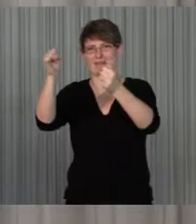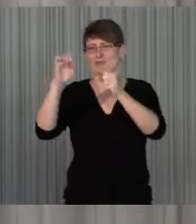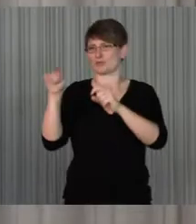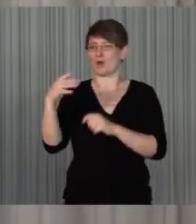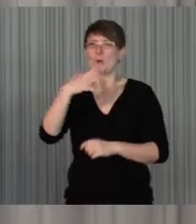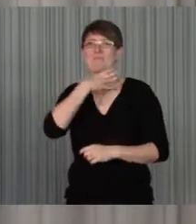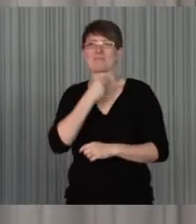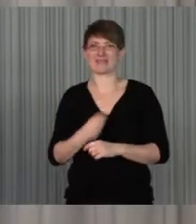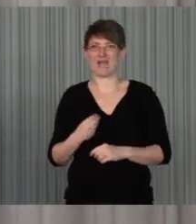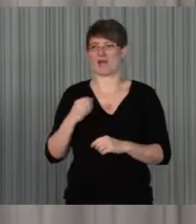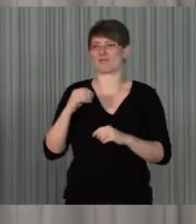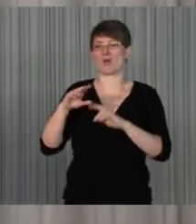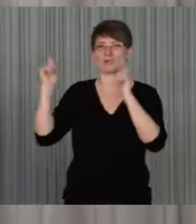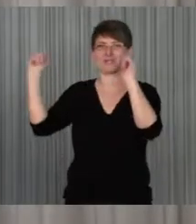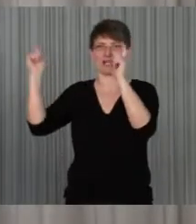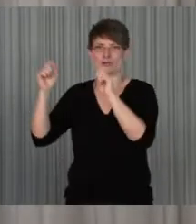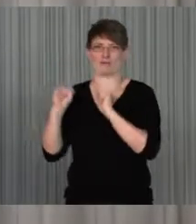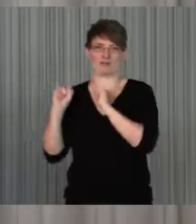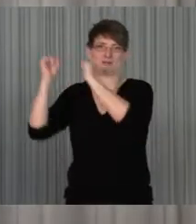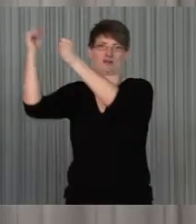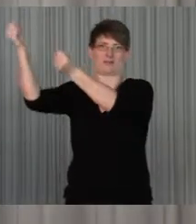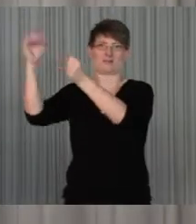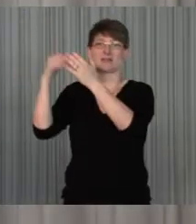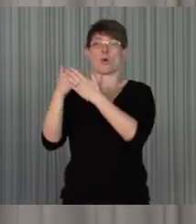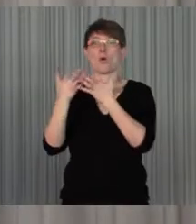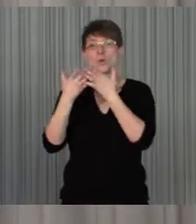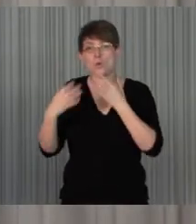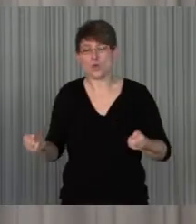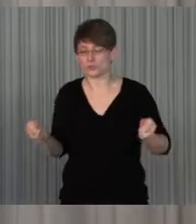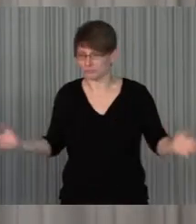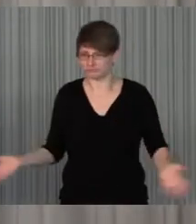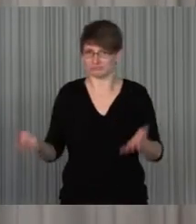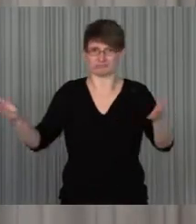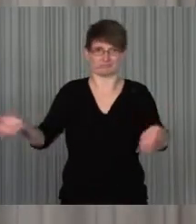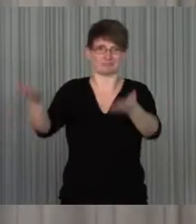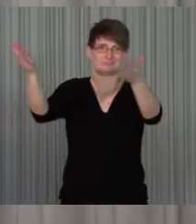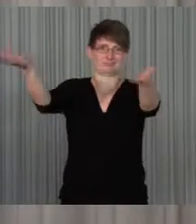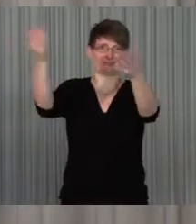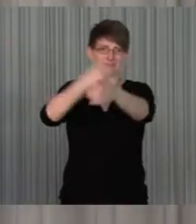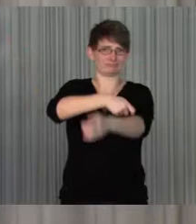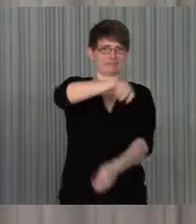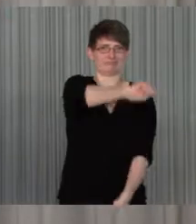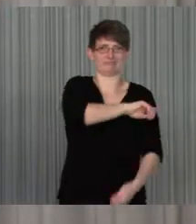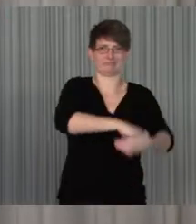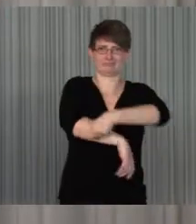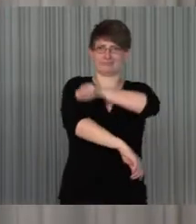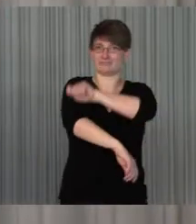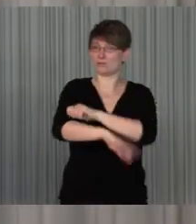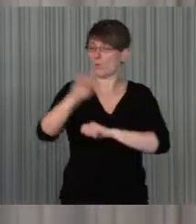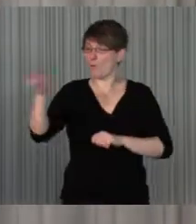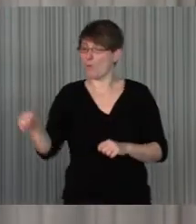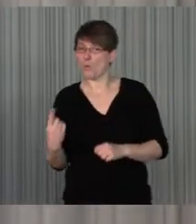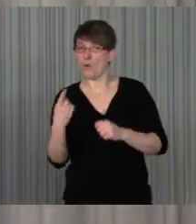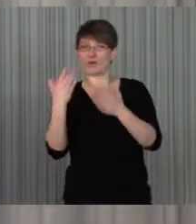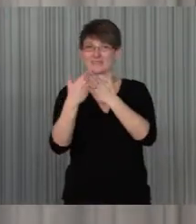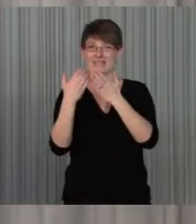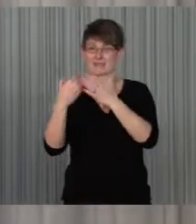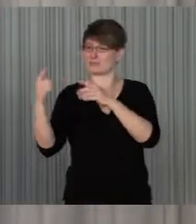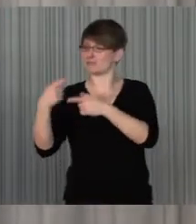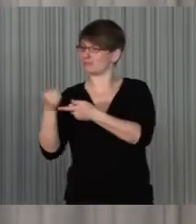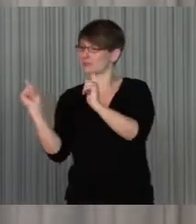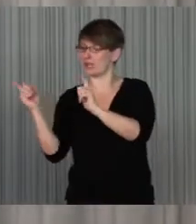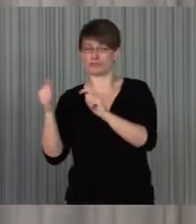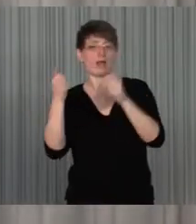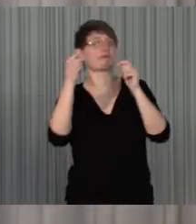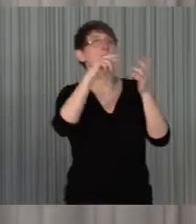im gesellschaftlichen Engagement der Lösung voranzutreiben und auch Druck auszuüben, sozusagen, dass diese Möglichkeiten auch